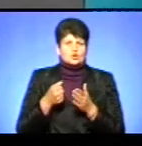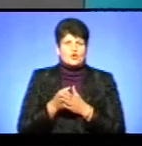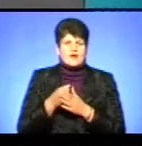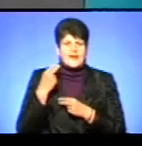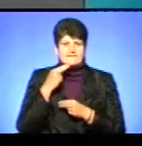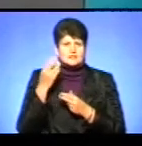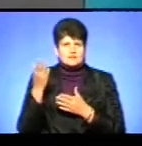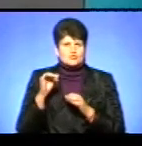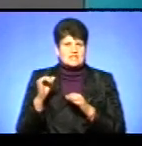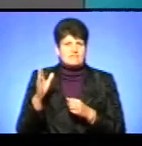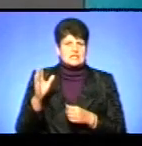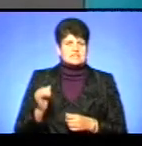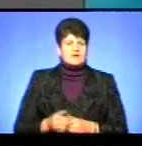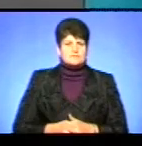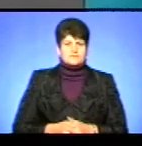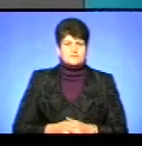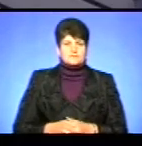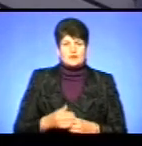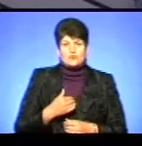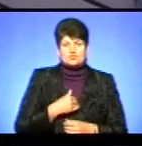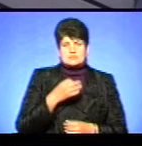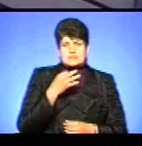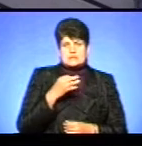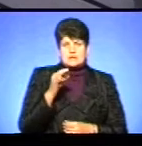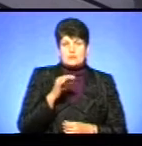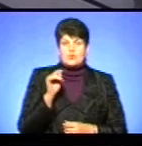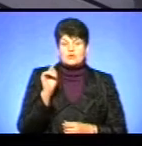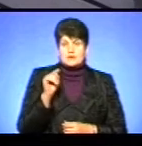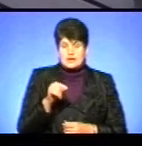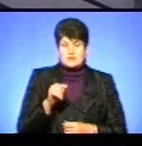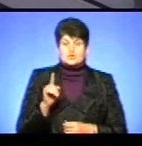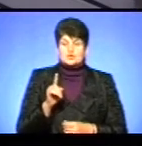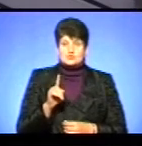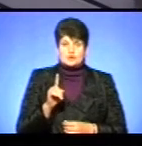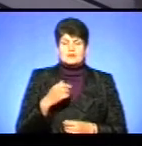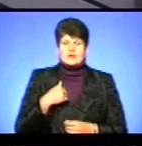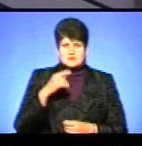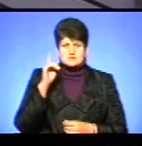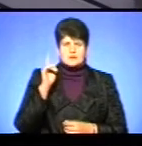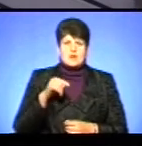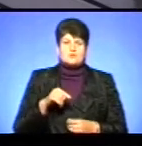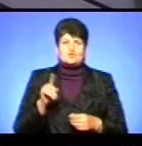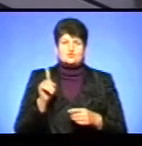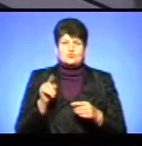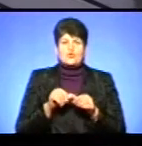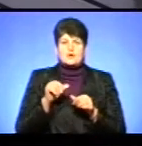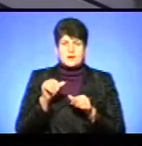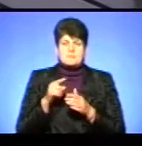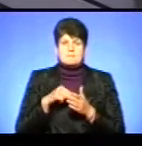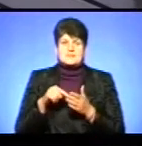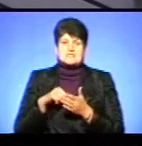керівництва? Я хочу сказати про те, що я знаю, наприклад, деякі міста